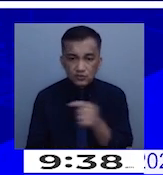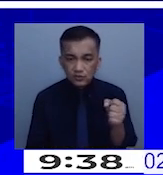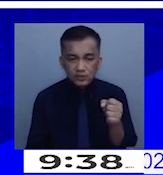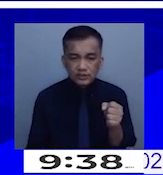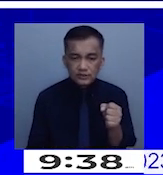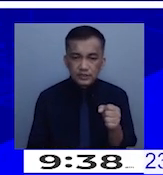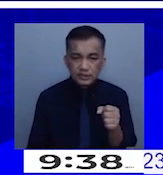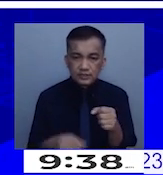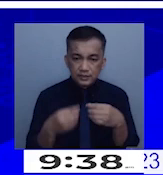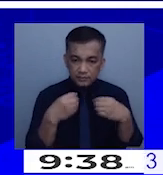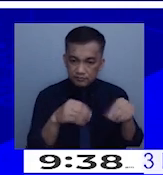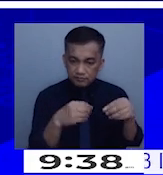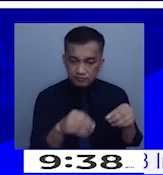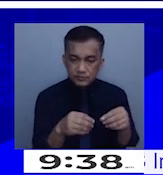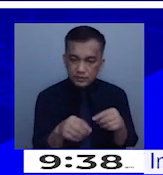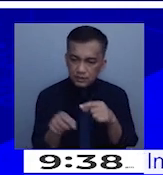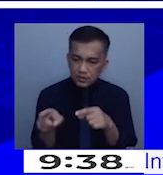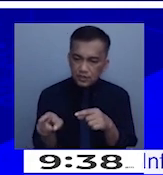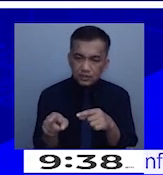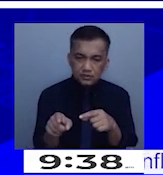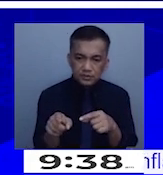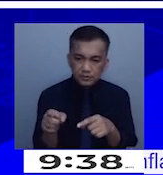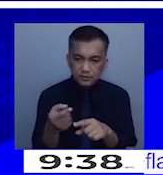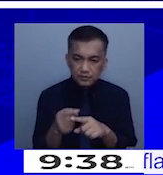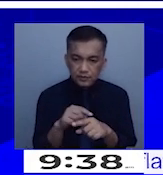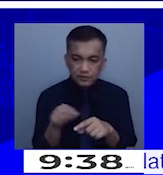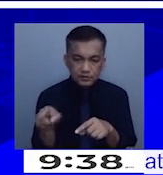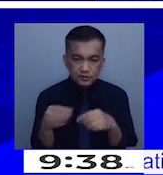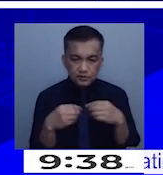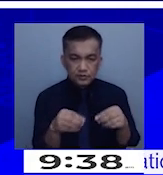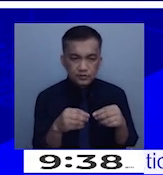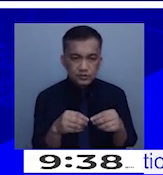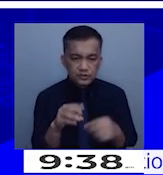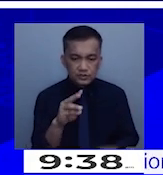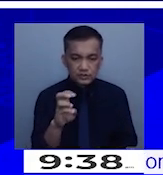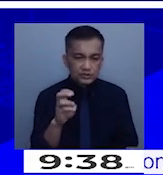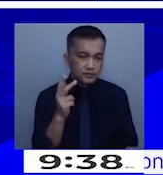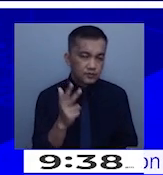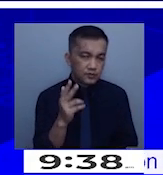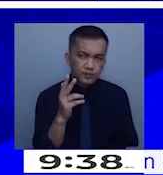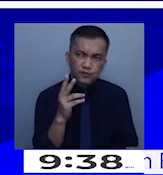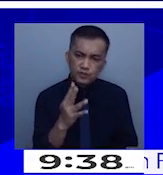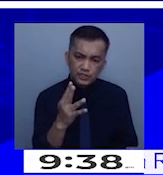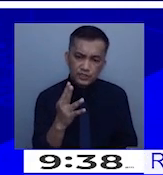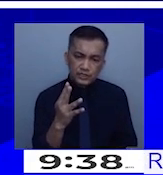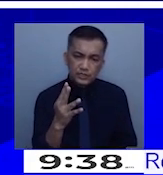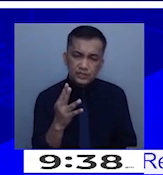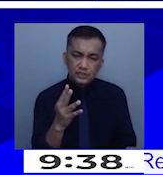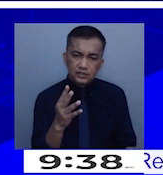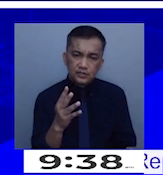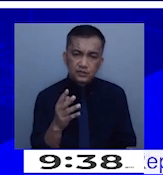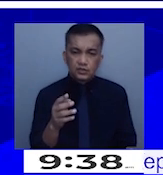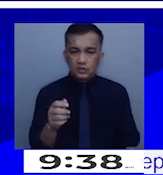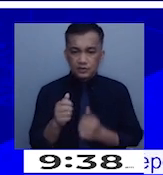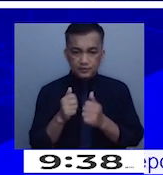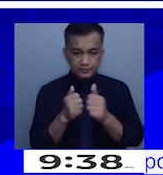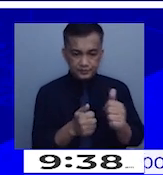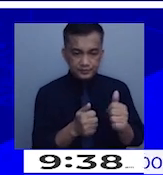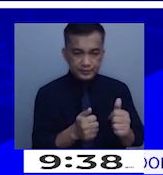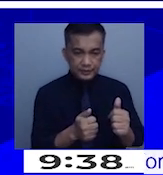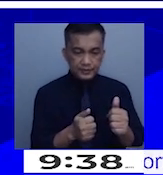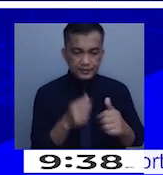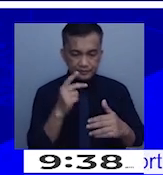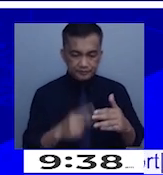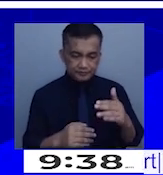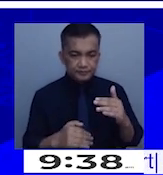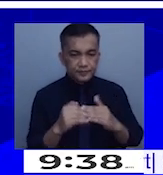outlet. At based from those outlets, 640 yung sumusunod doon sa price cap o